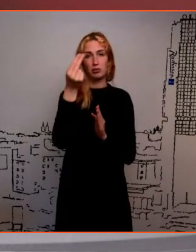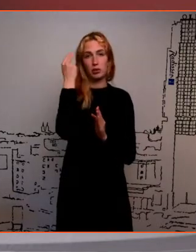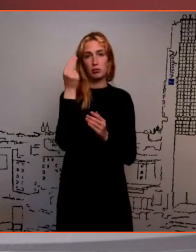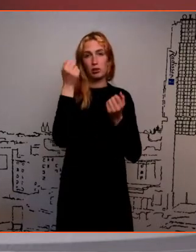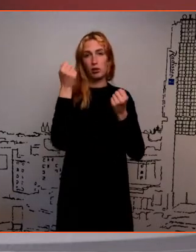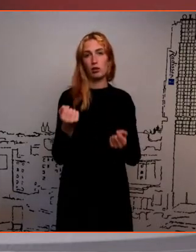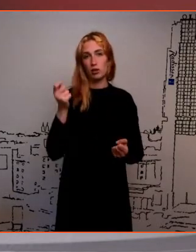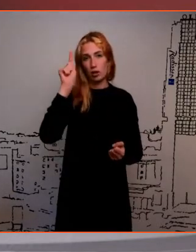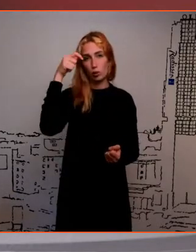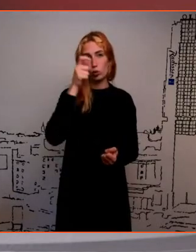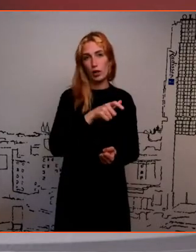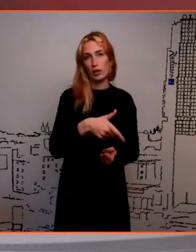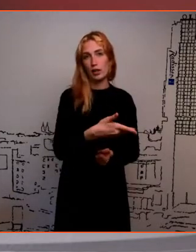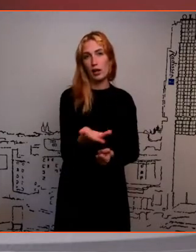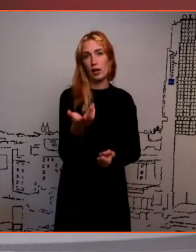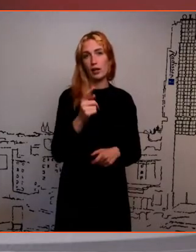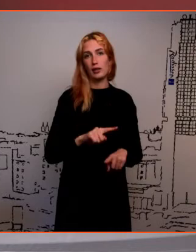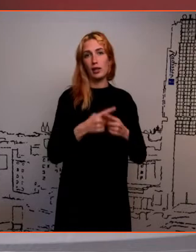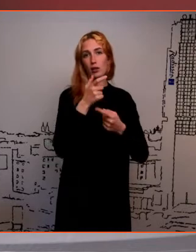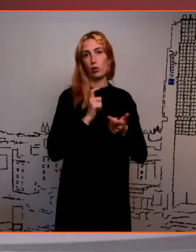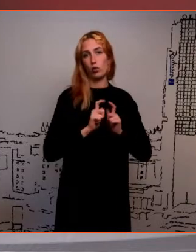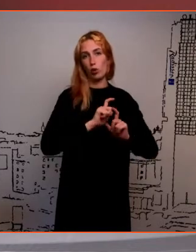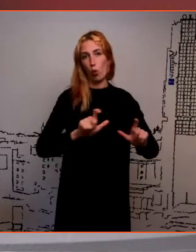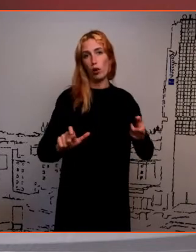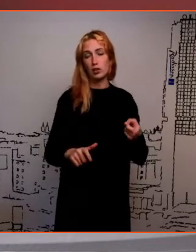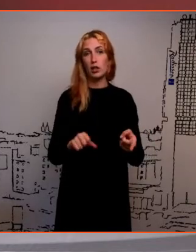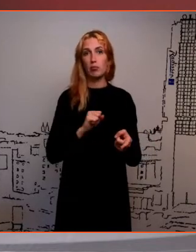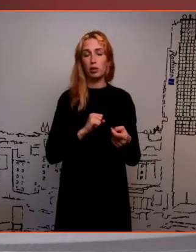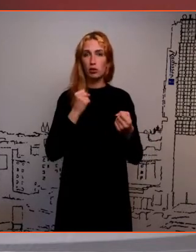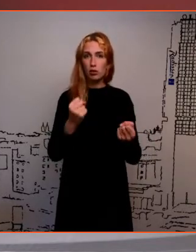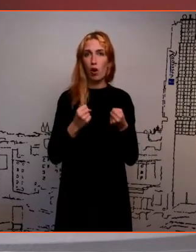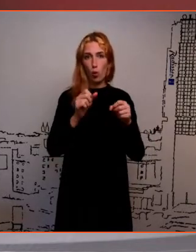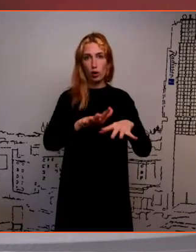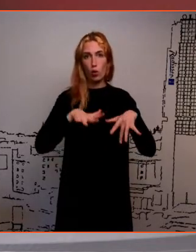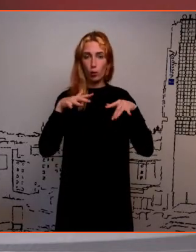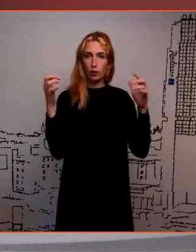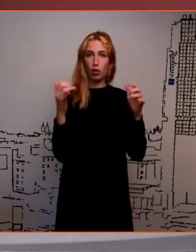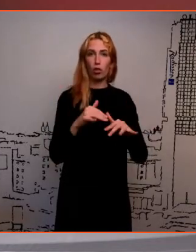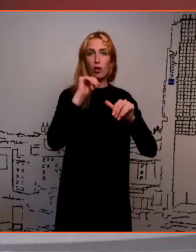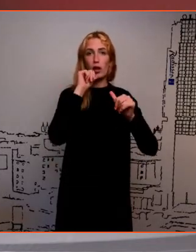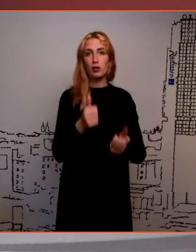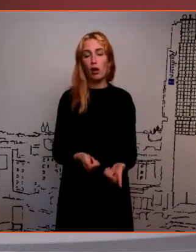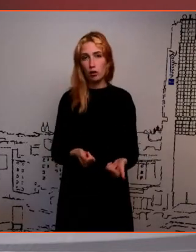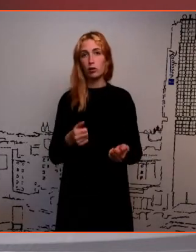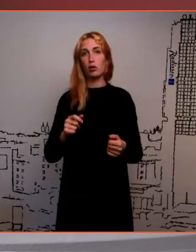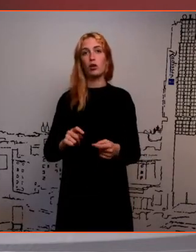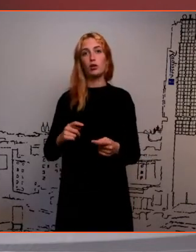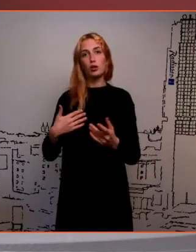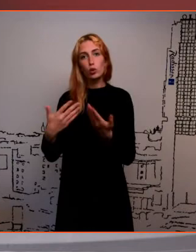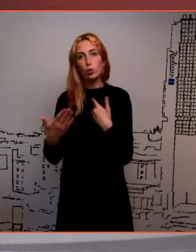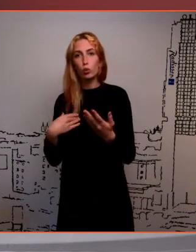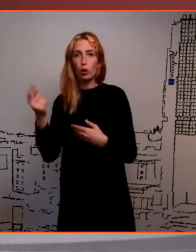tudengitele. Tal tekis, kuna ei olnud pikalt võimalik kokku saada auditoriumis, oli raske luua sootsiaalseid